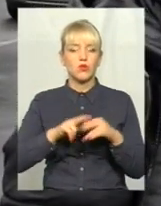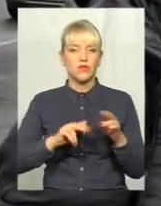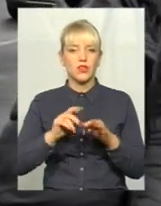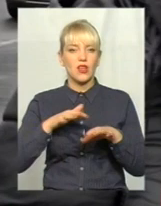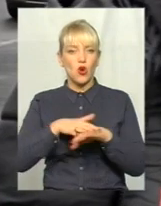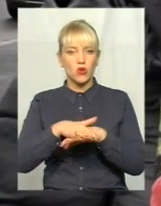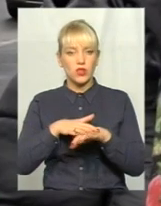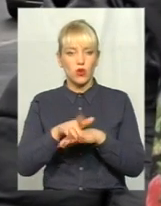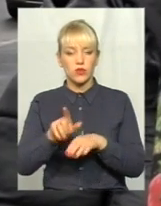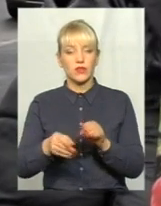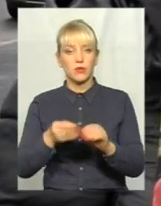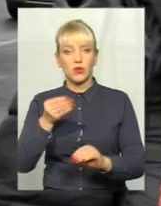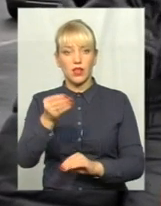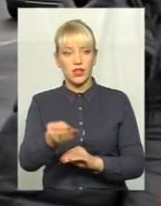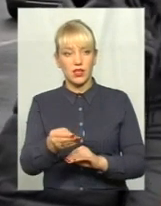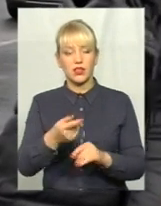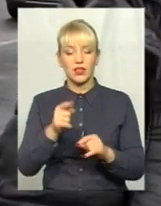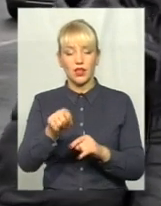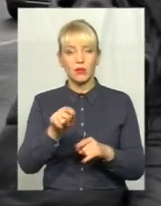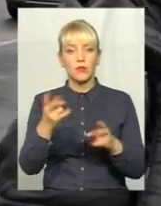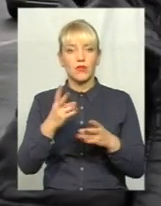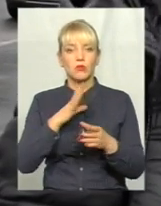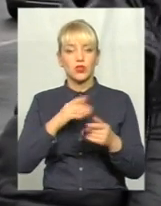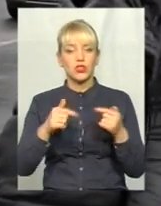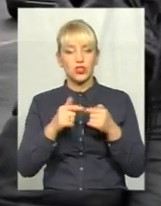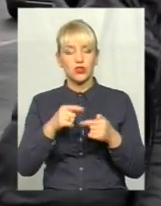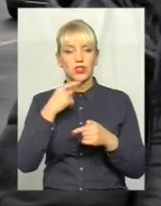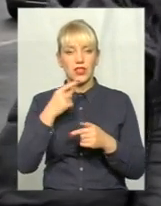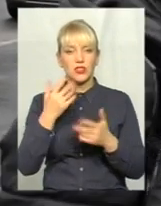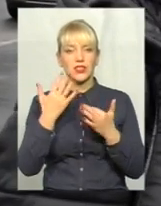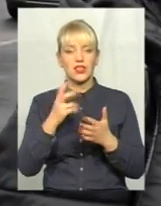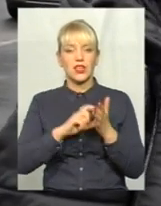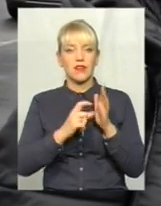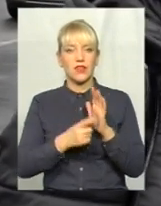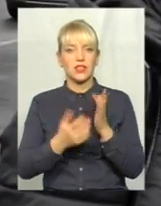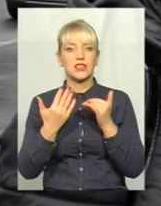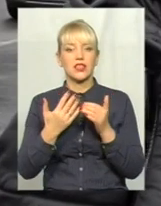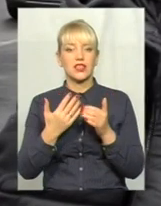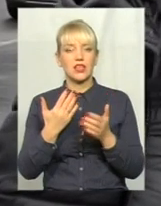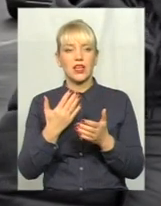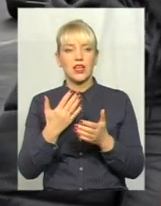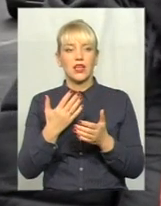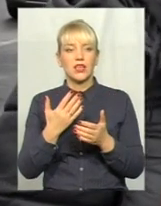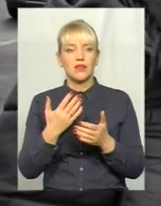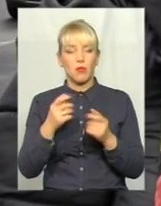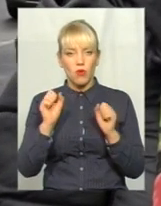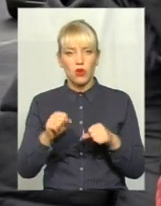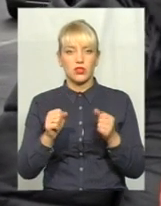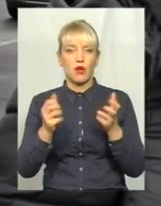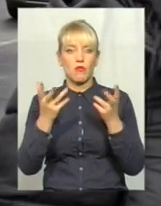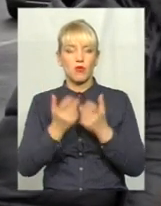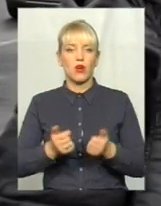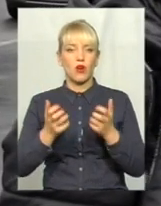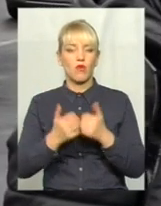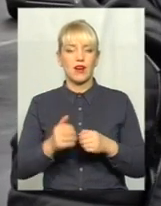ці документи, він подається. І це чітко вказується, скільки квартир, скільки кімнат кожна квартира має. І можна прорахувати